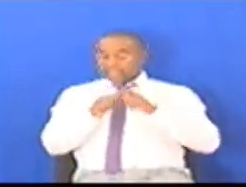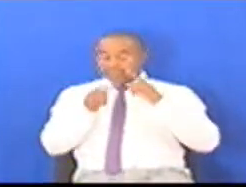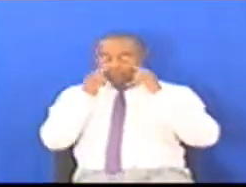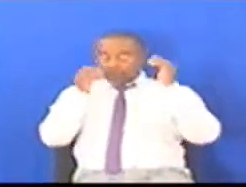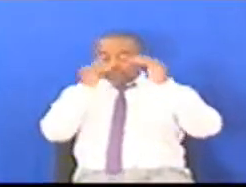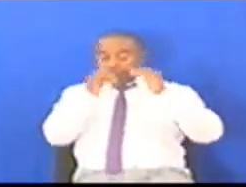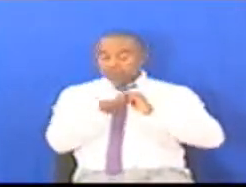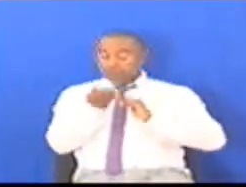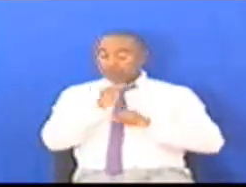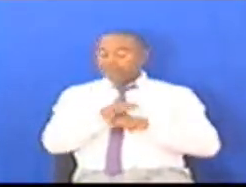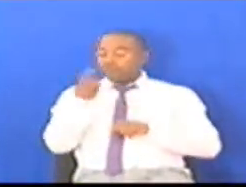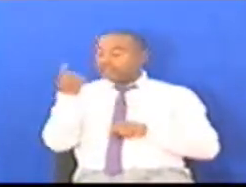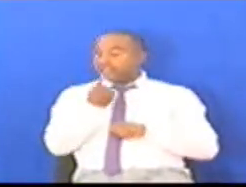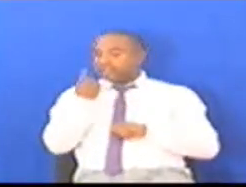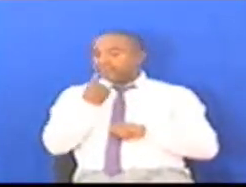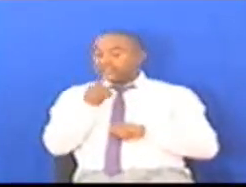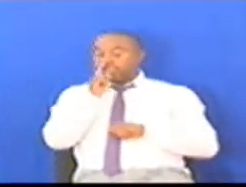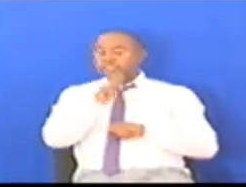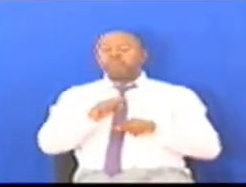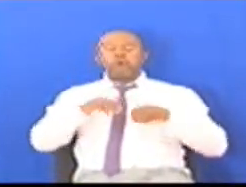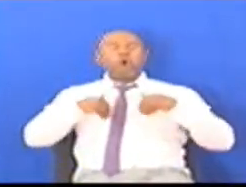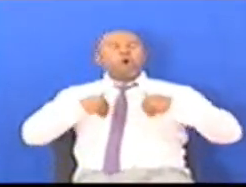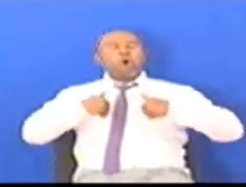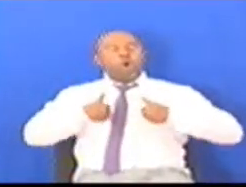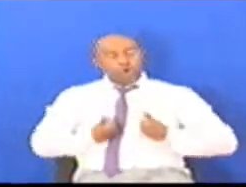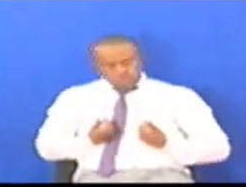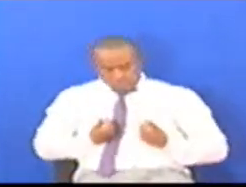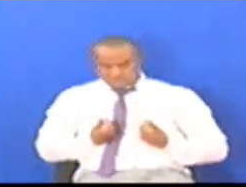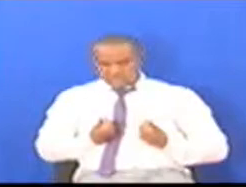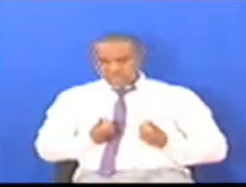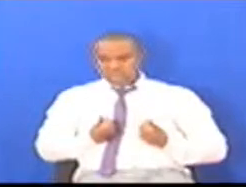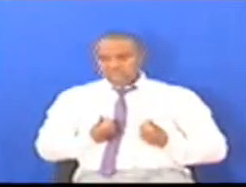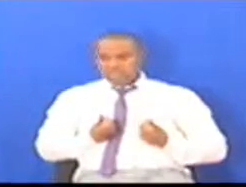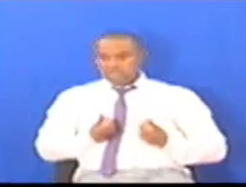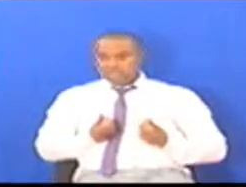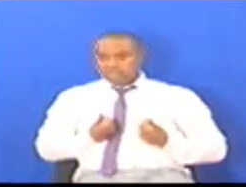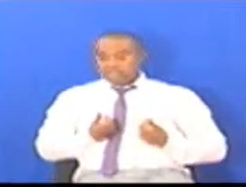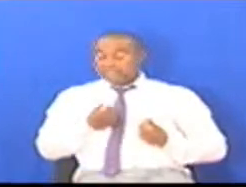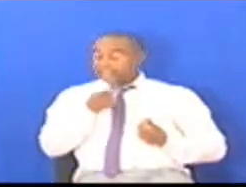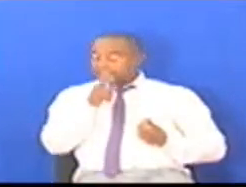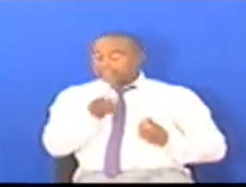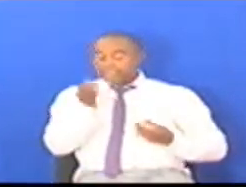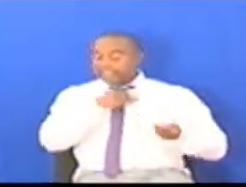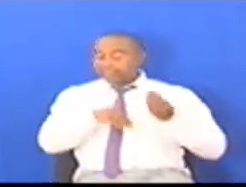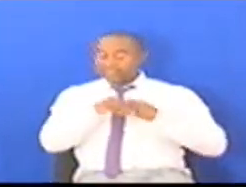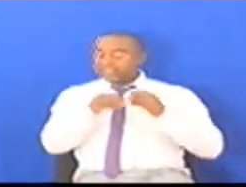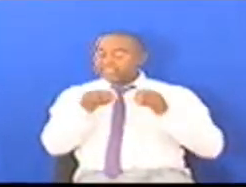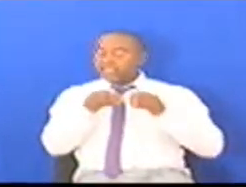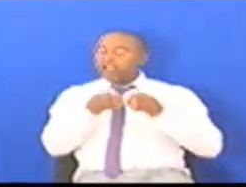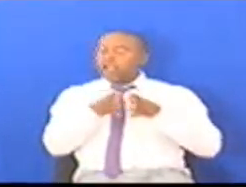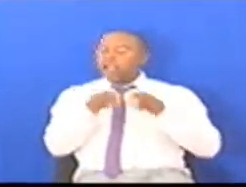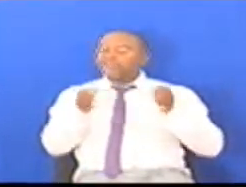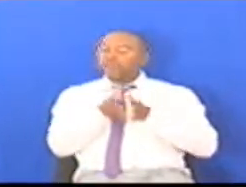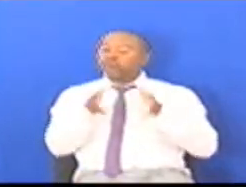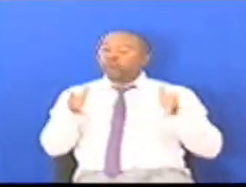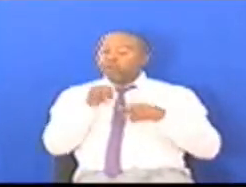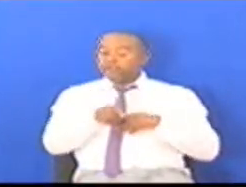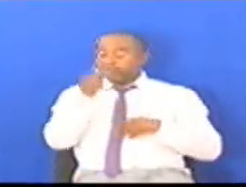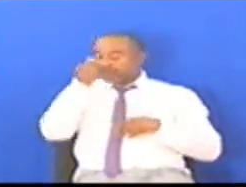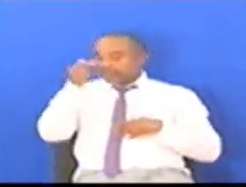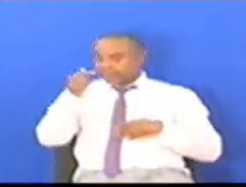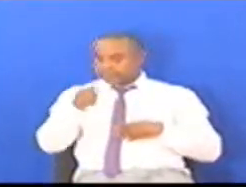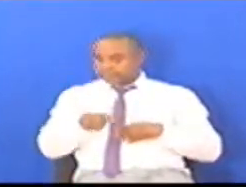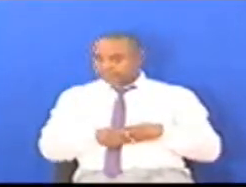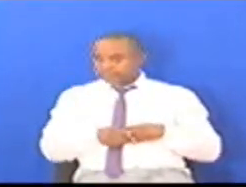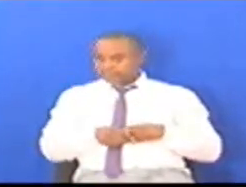taifaletu hiko Kwenye hoi bintabani Ambayo imeleta maathari kubwa katika nchi Na hiyo inafidi pia uchumi wa taifala Tanzania